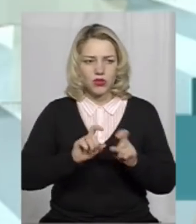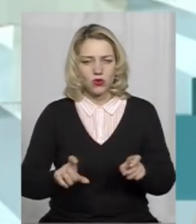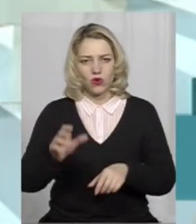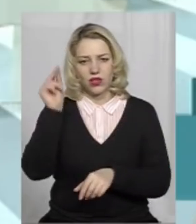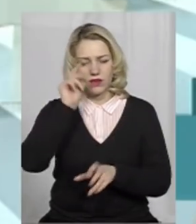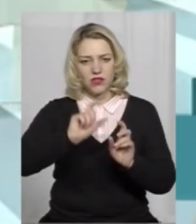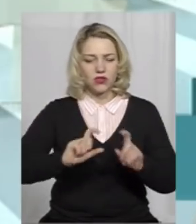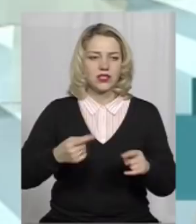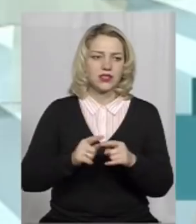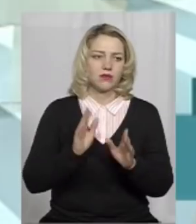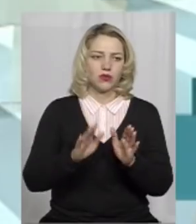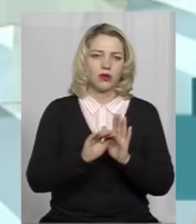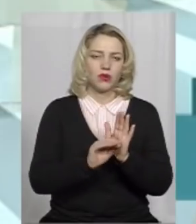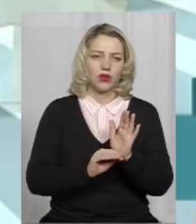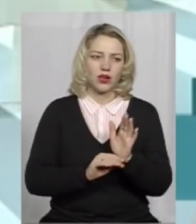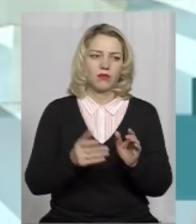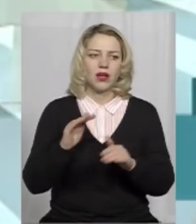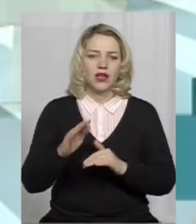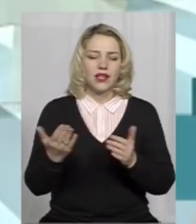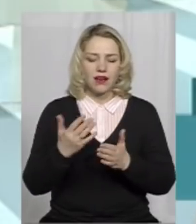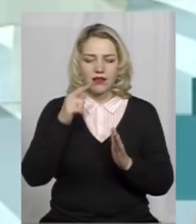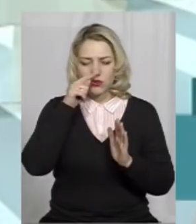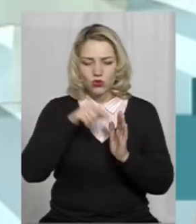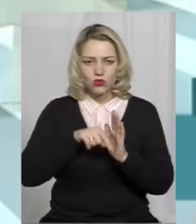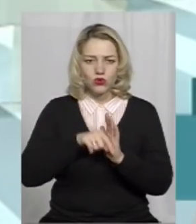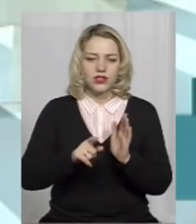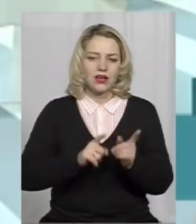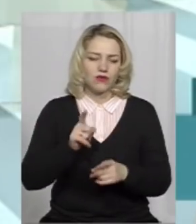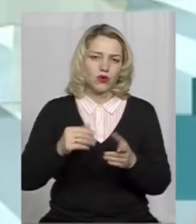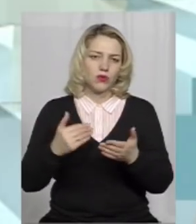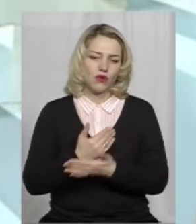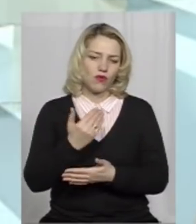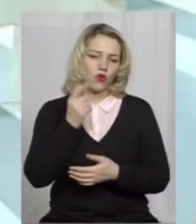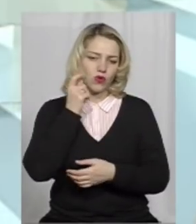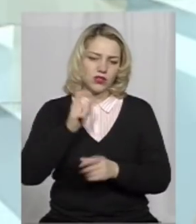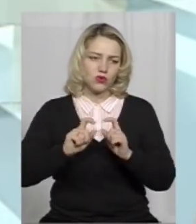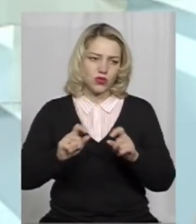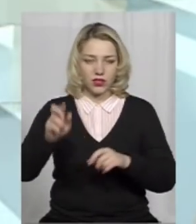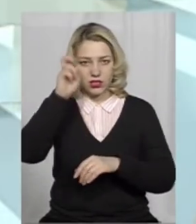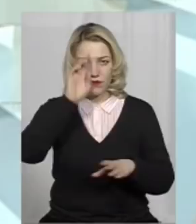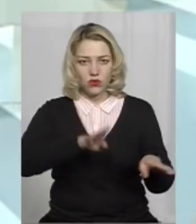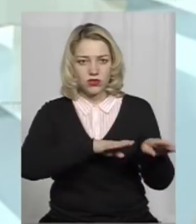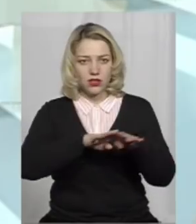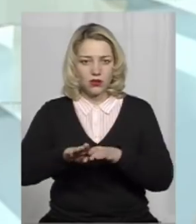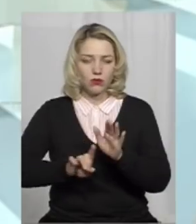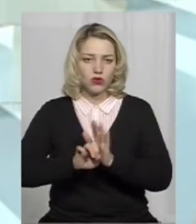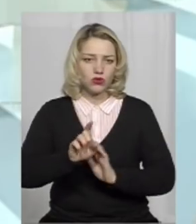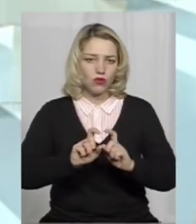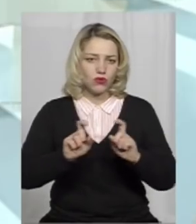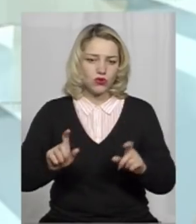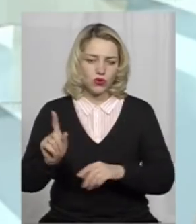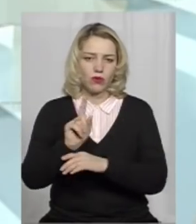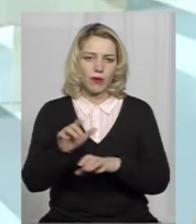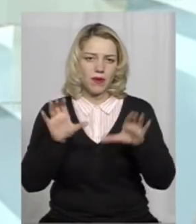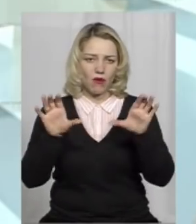закладу. Це будуть програми, які стосуються реформи нової української школи, державного стандарту початкової школи,